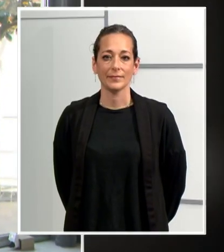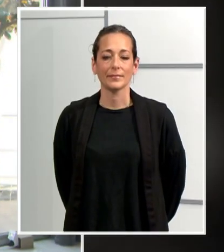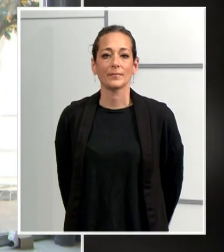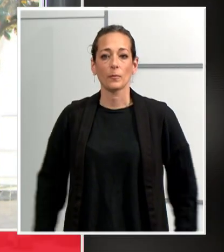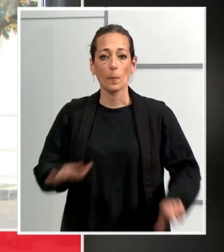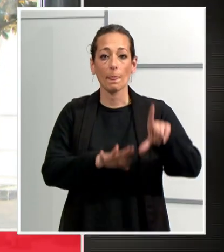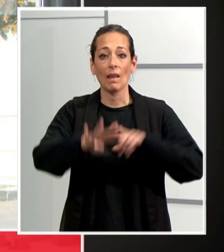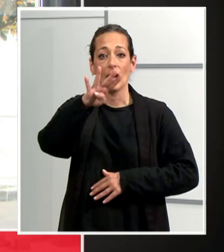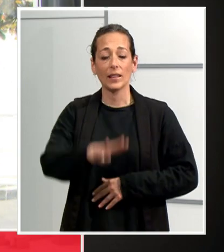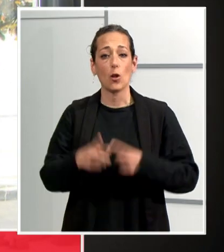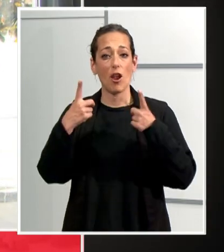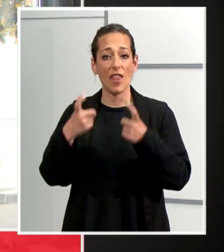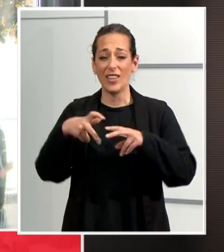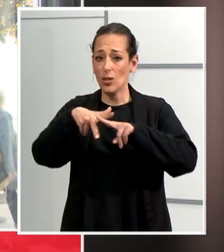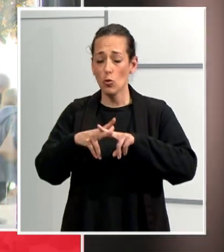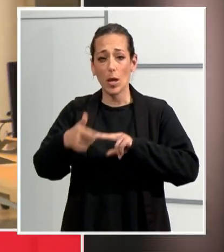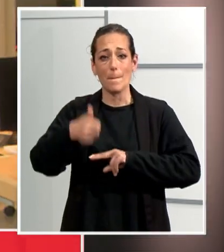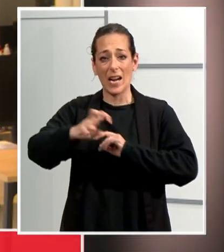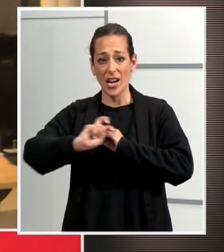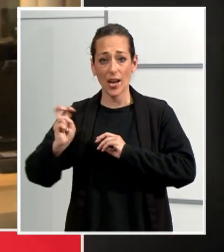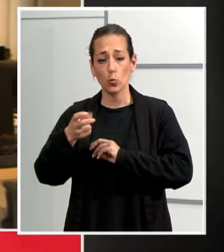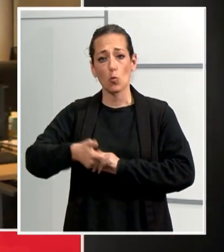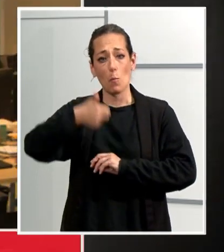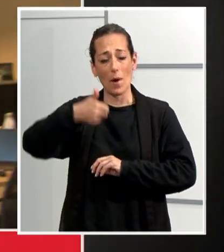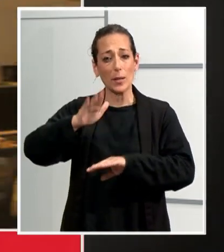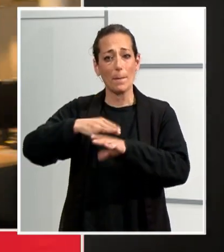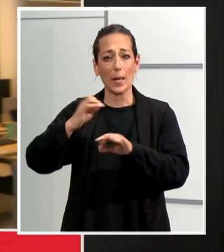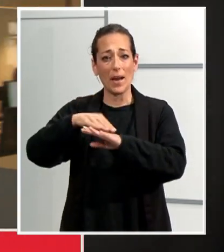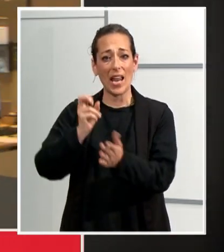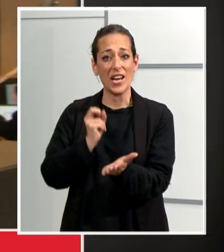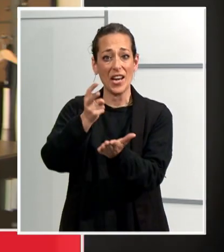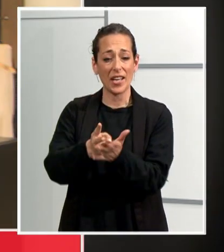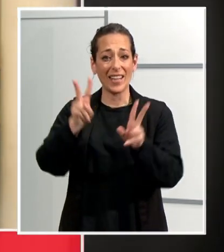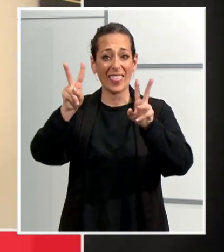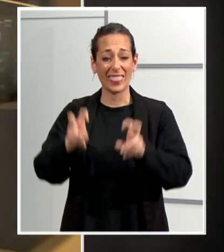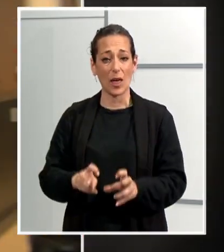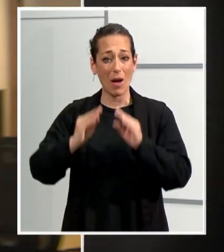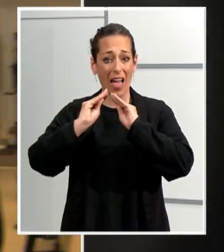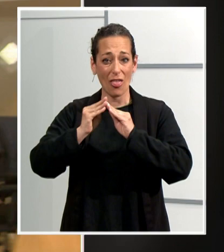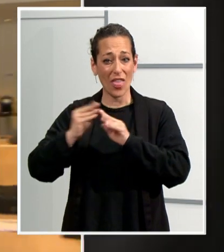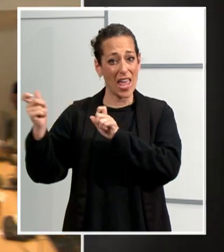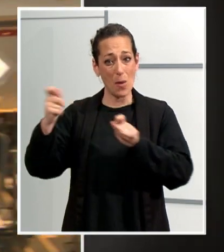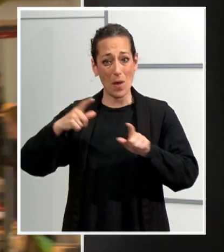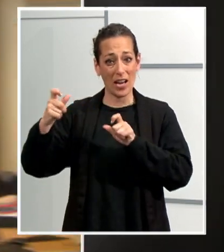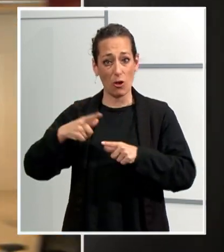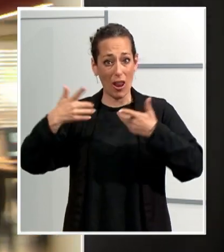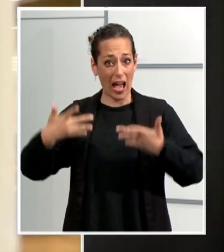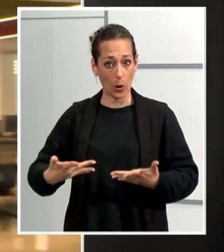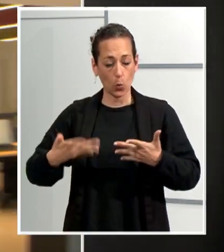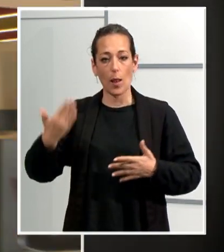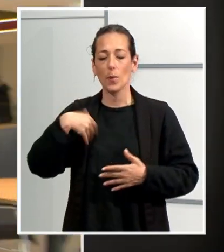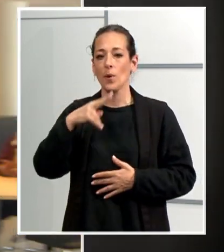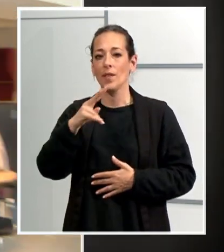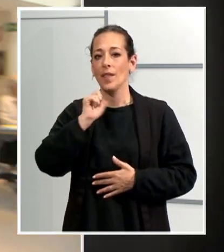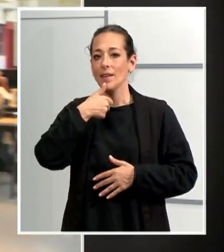Catalunya necessita més instruments i més recursos per afrontar el gran repte que suposa la gestió de la immigració a la societat actual. Així ho ha dit el conseller de